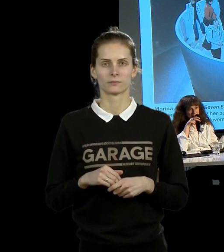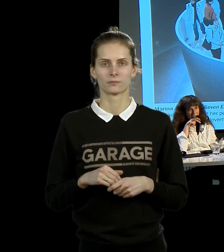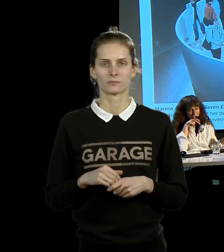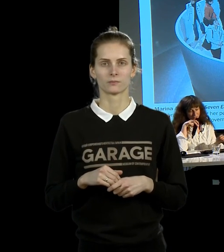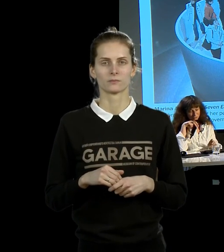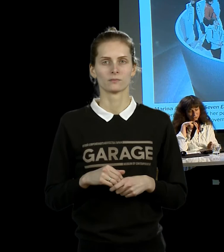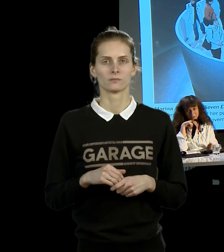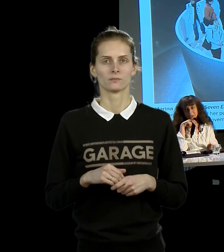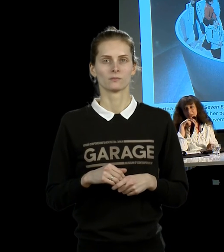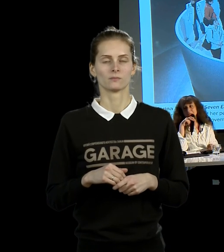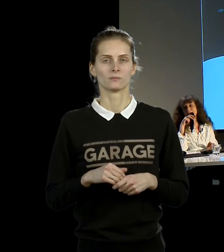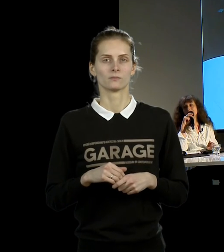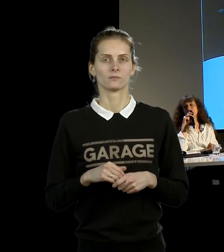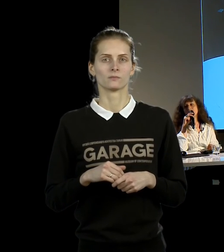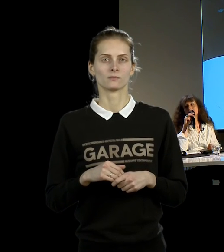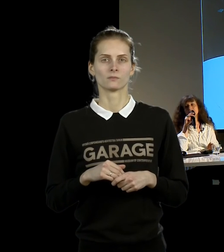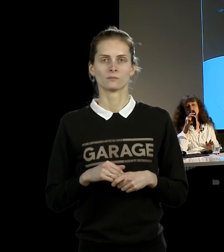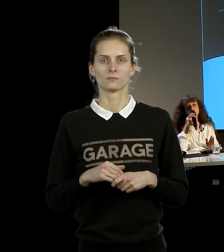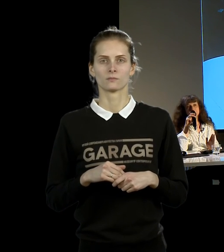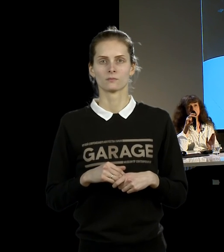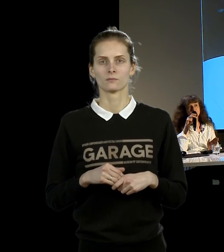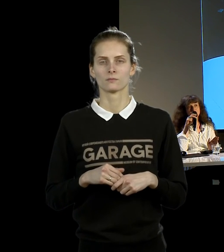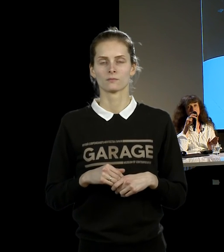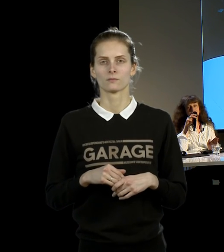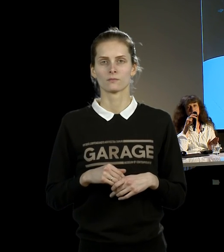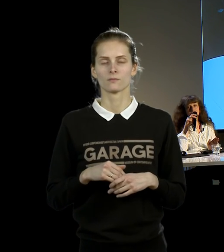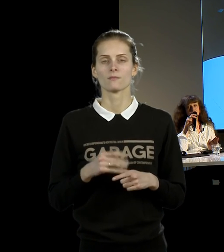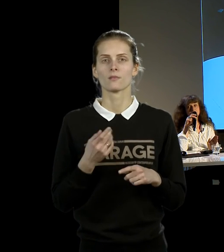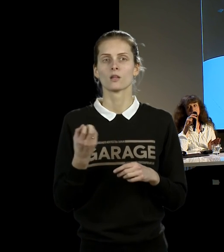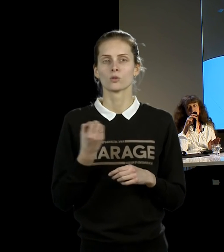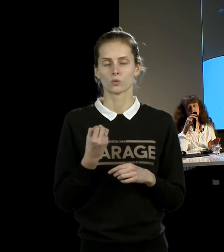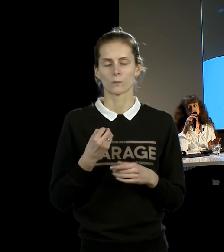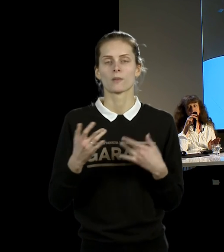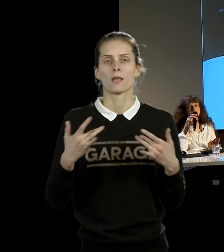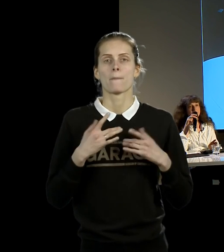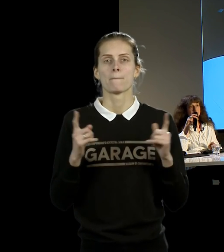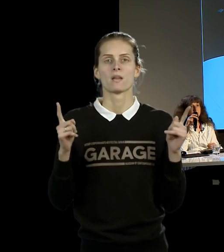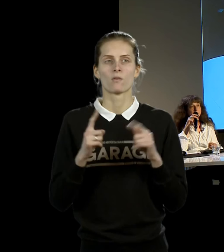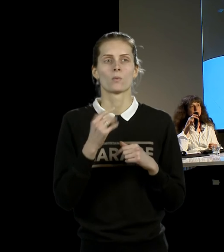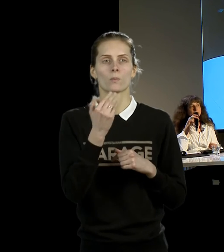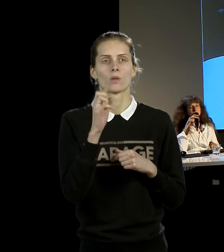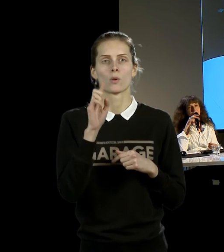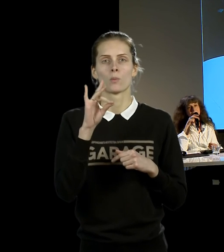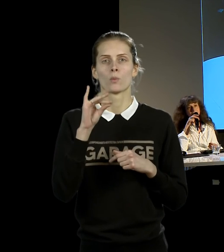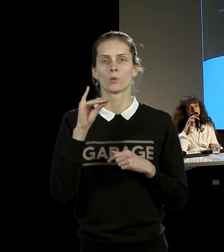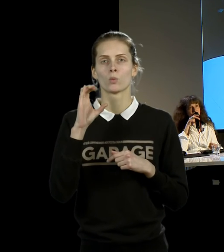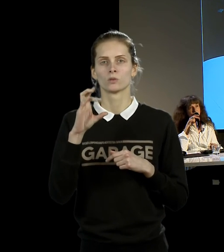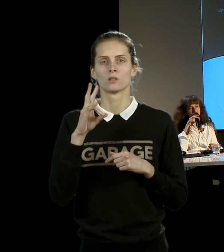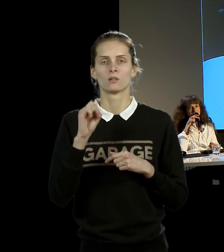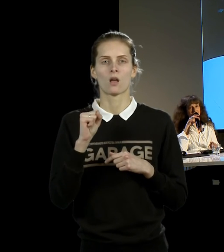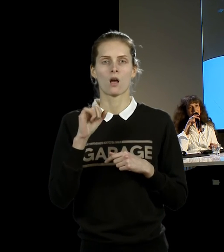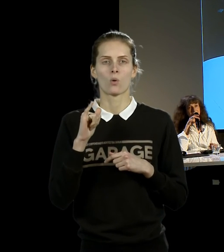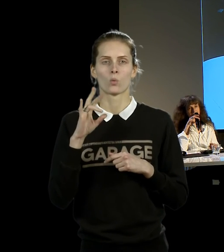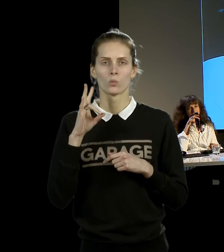-другому воспринималось, чем в сегодняшнем контексте. Это перформанс Брюса Наумана, который вообще не существовал как